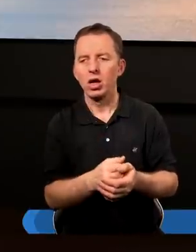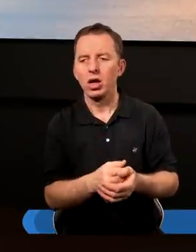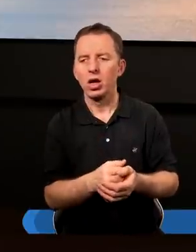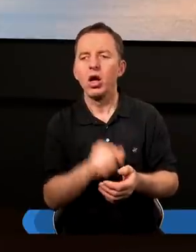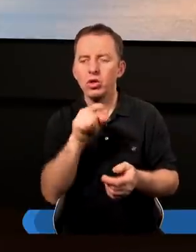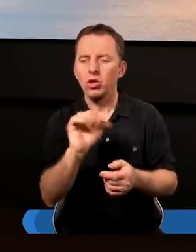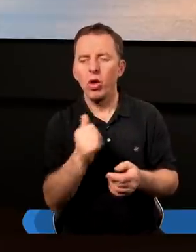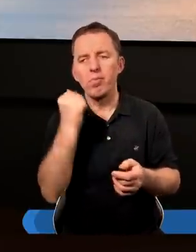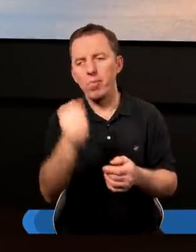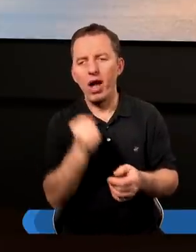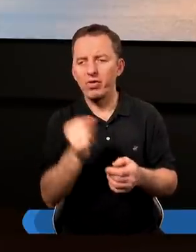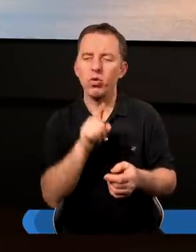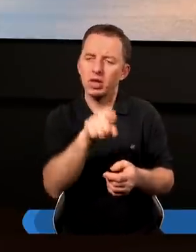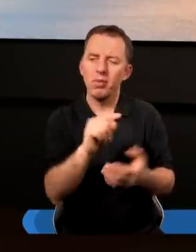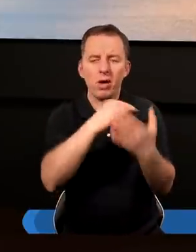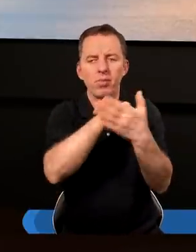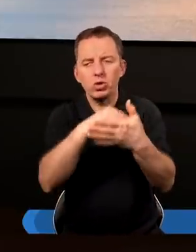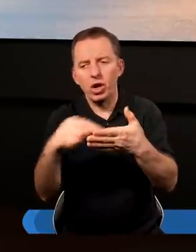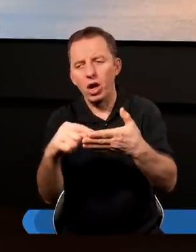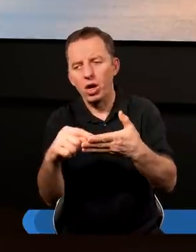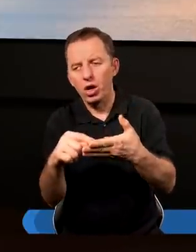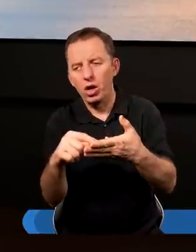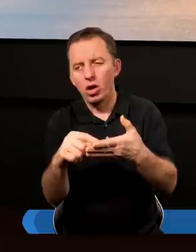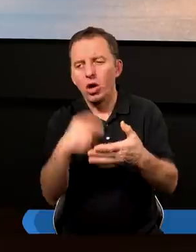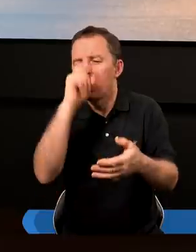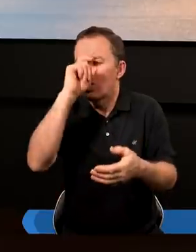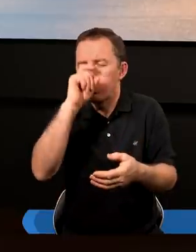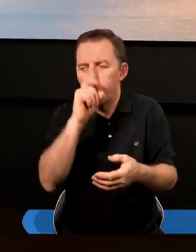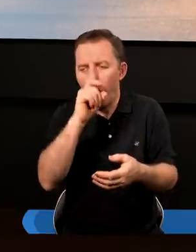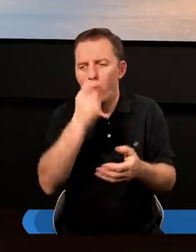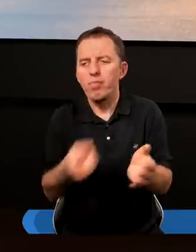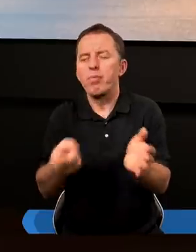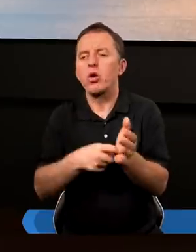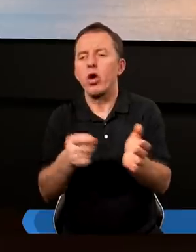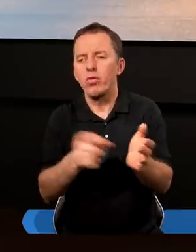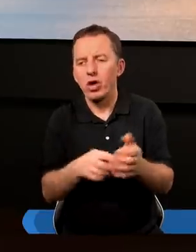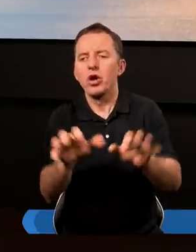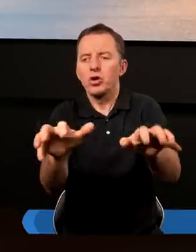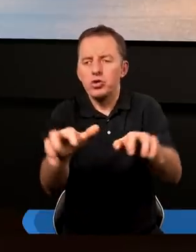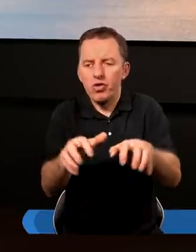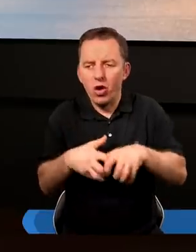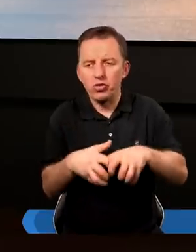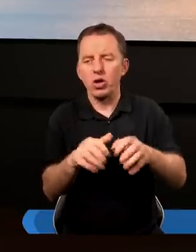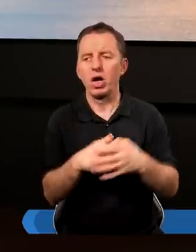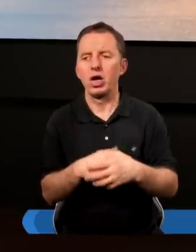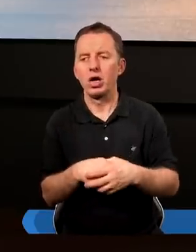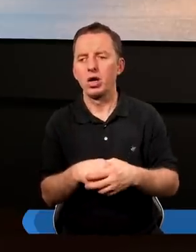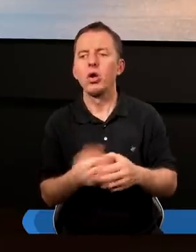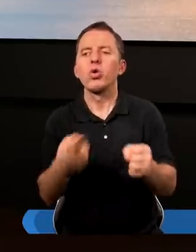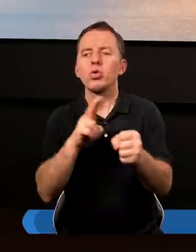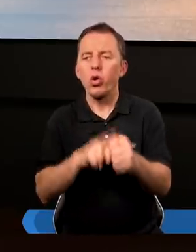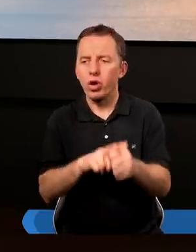to, co Paweł tam określa złą porządliwością i chciwością,